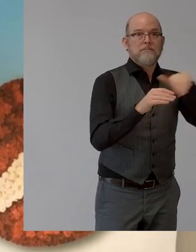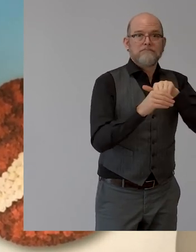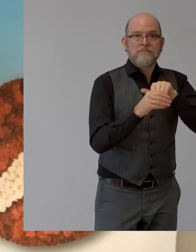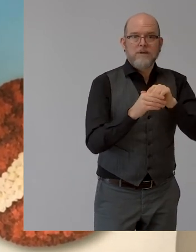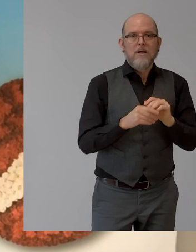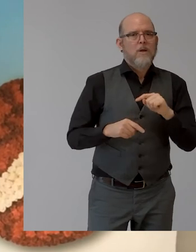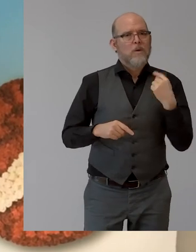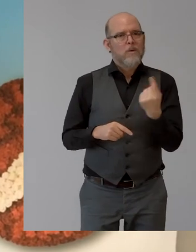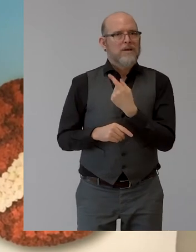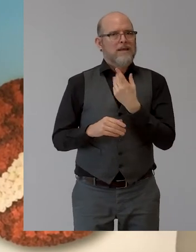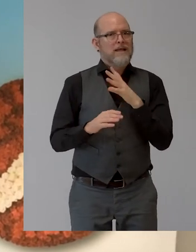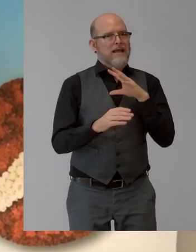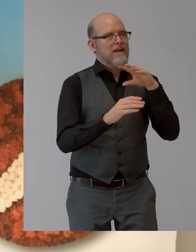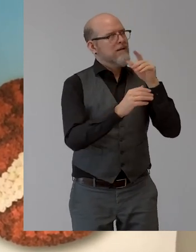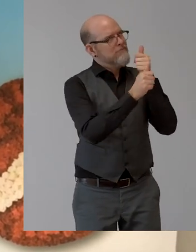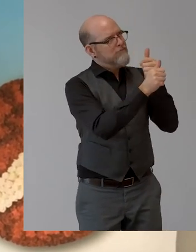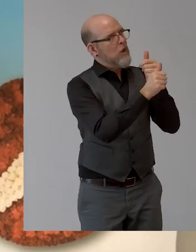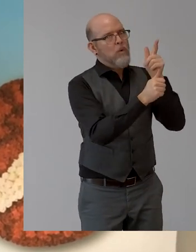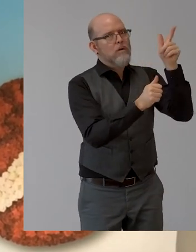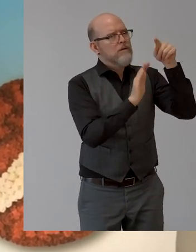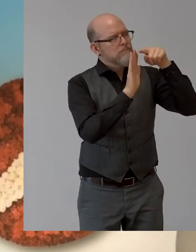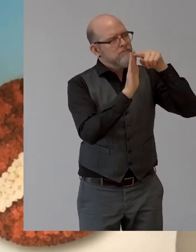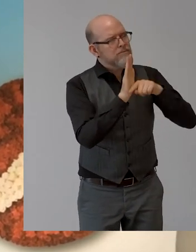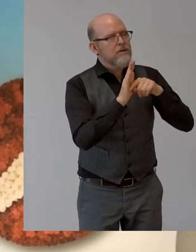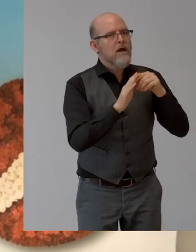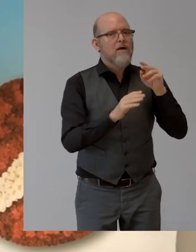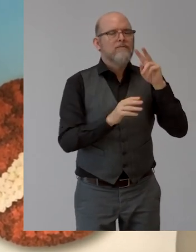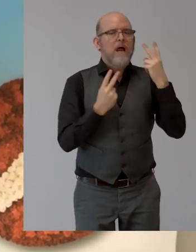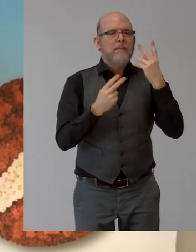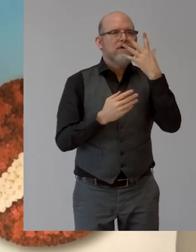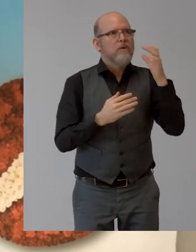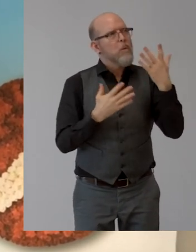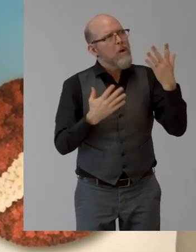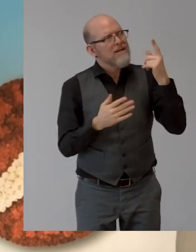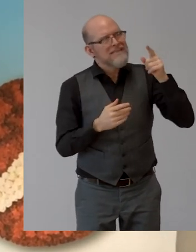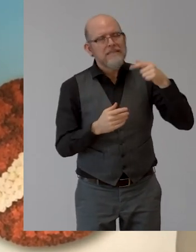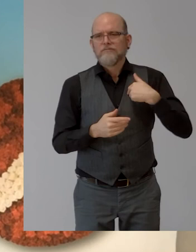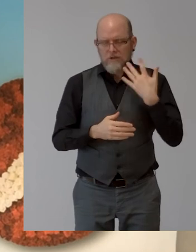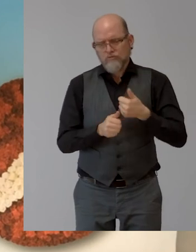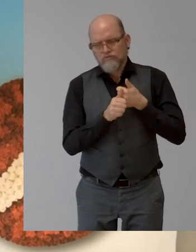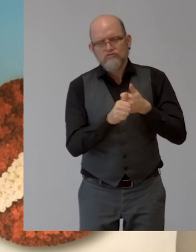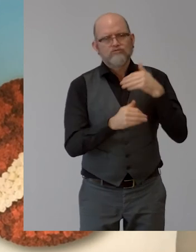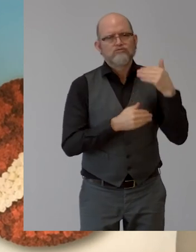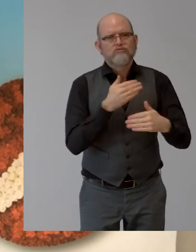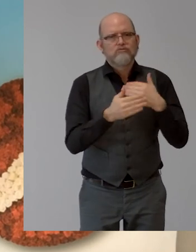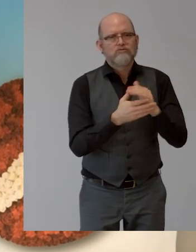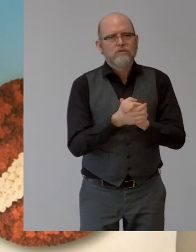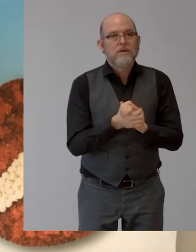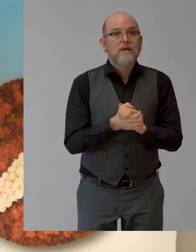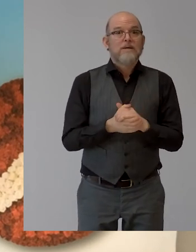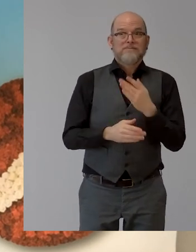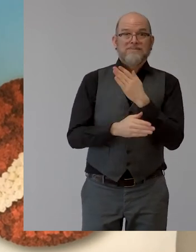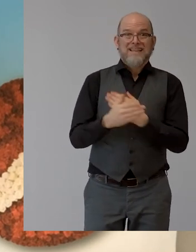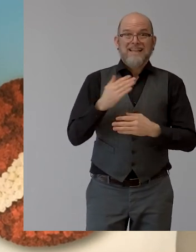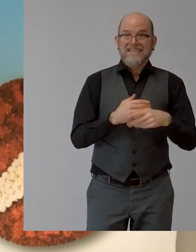ongoing efforts, internally engaged initiatives on disability management. But